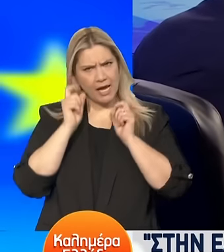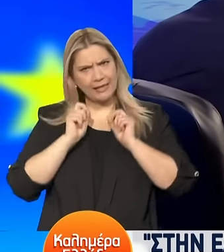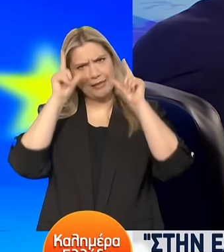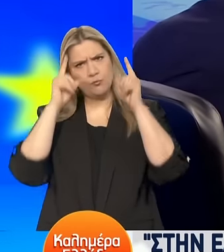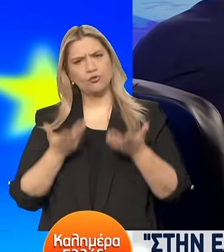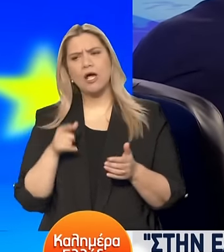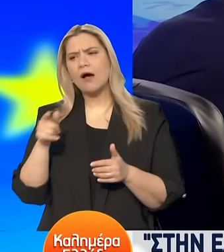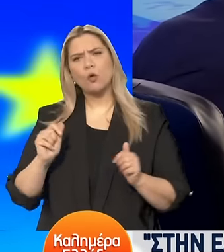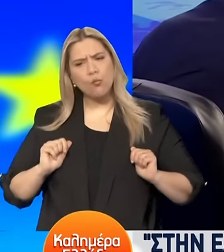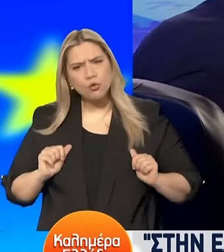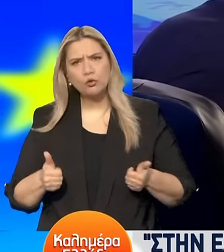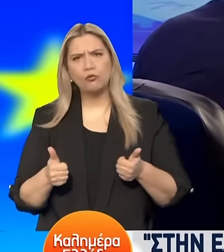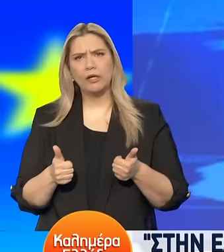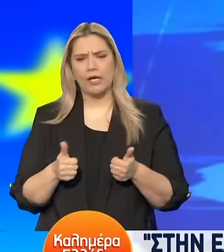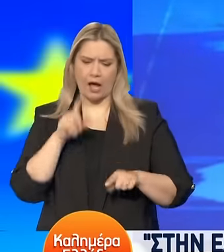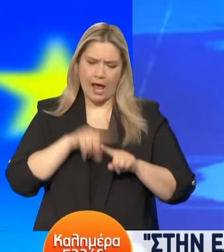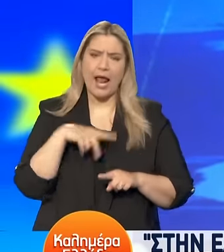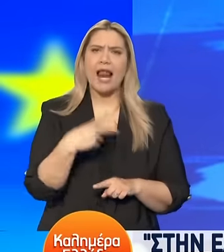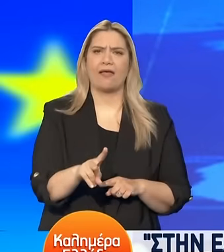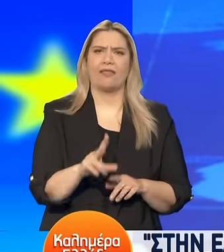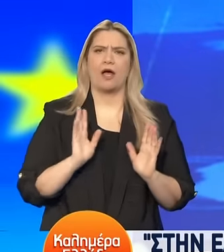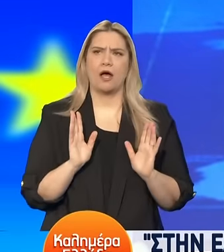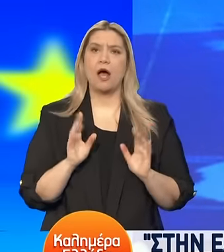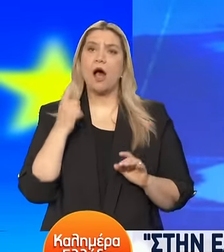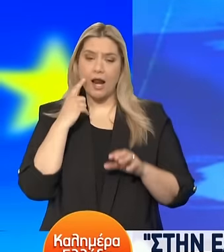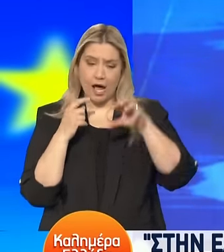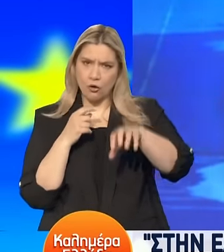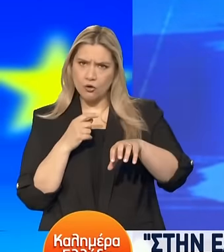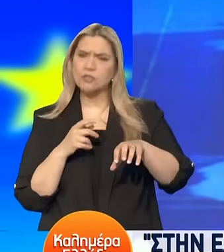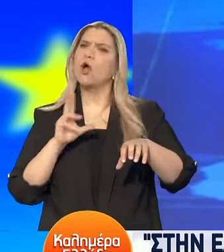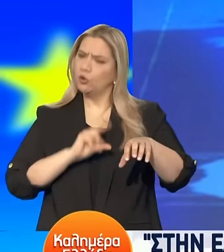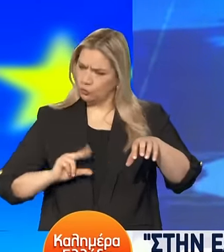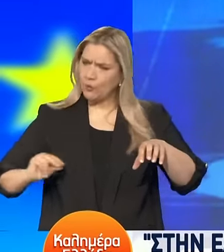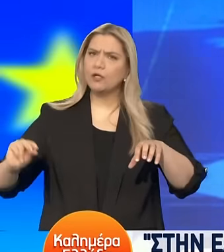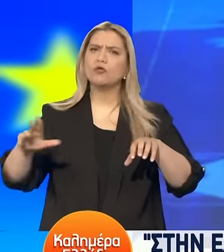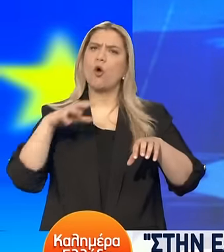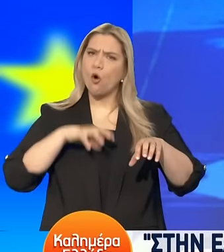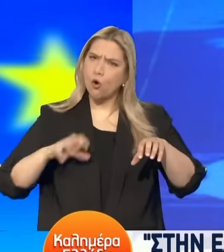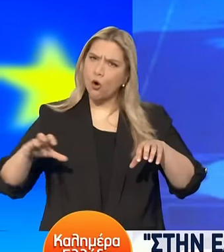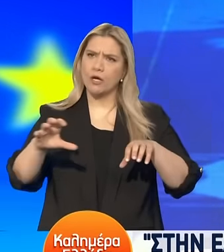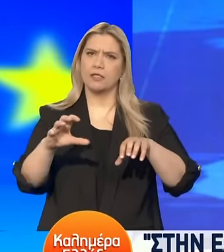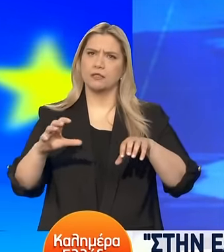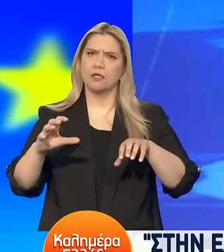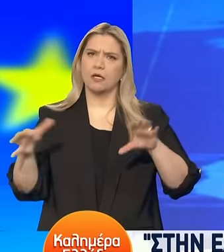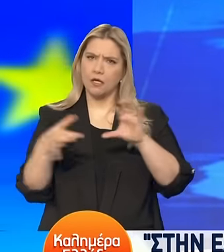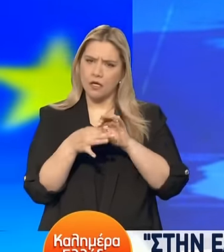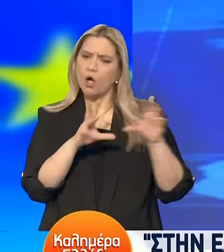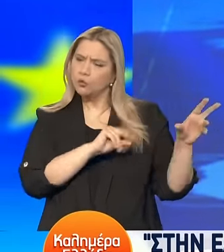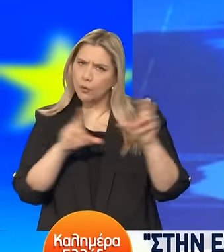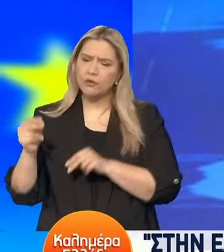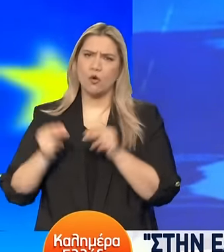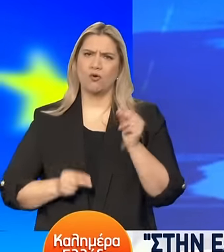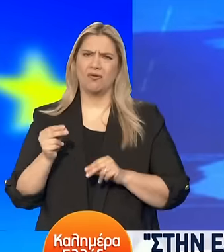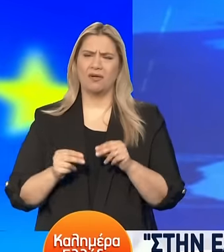η οποία έχει εθνικό χαρακτήρα και με την οποία, μάλιστα, συντάσσονται και άλλες μικρότερες χώρες που έχουν τα ίδια προβλήματα. Αντιμετωπίστηκε